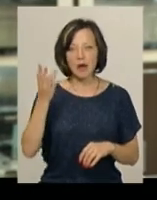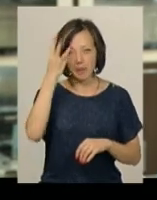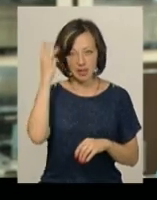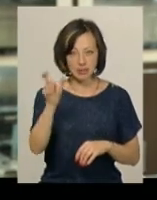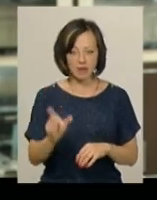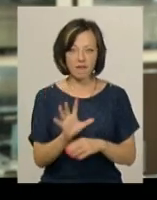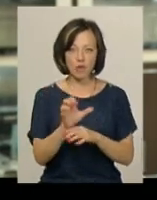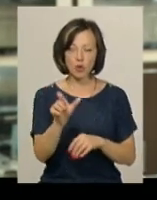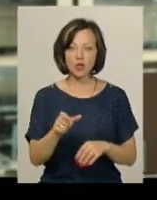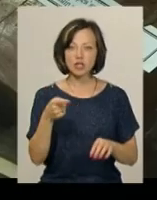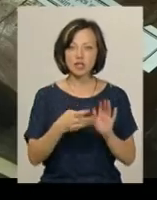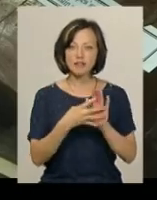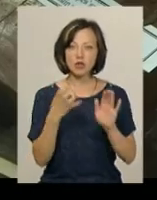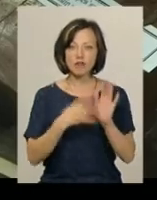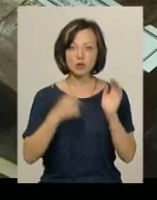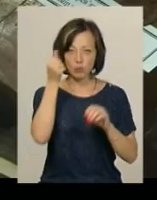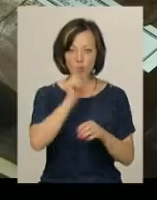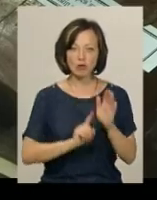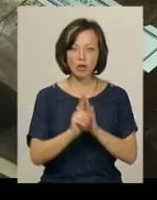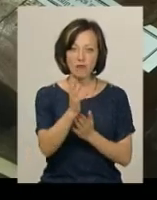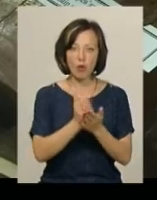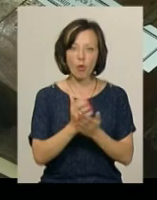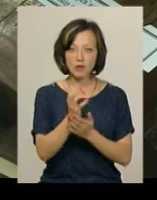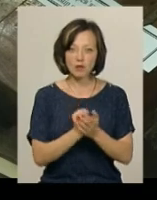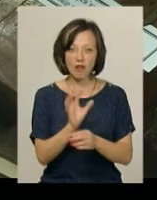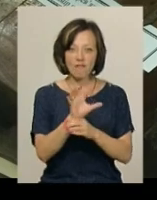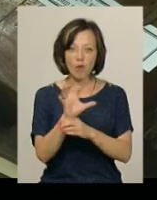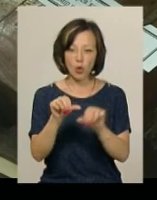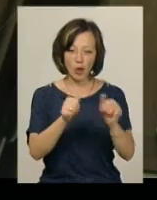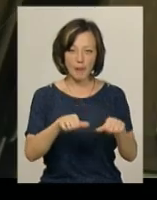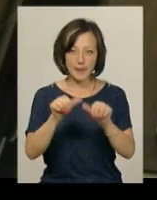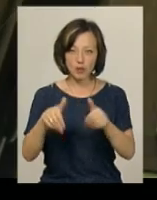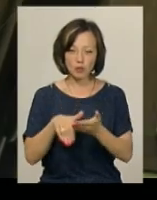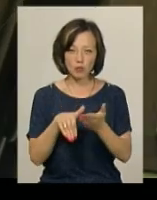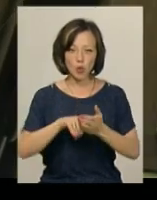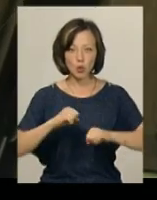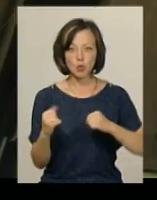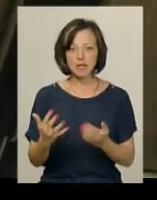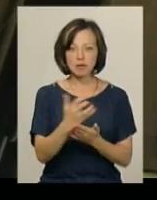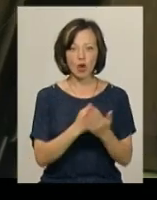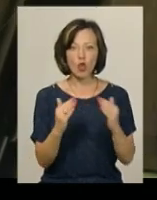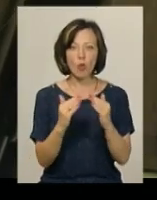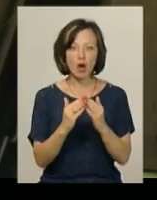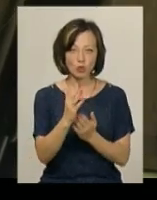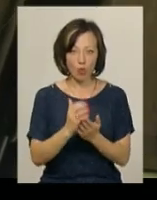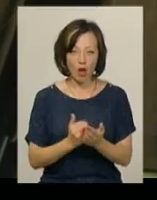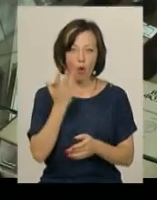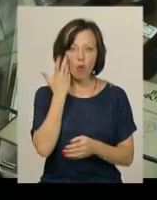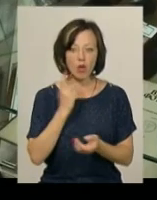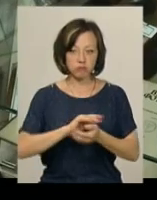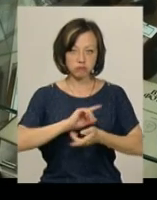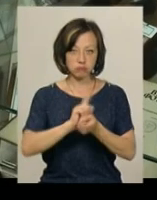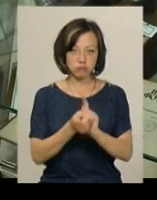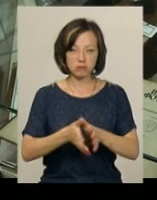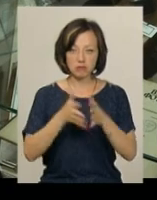фотограф. У 1990-му році почав колекціонувати фотоапарати. Спочатку з допомогою друзів зібрав домашню колекцію. Коли вона стала